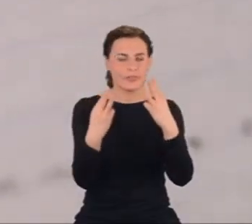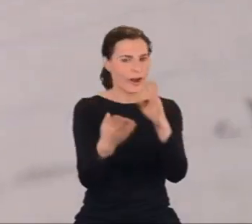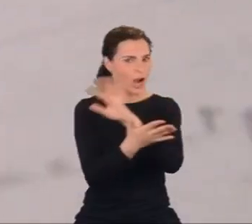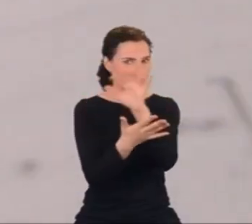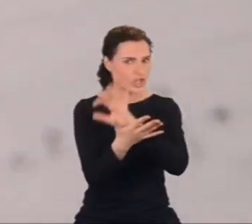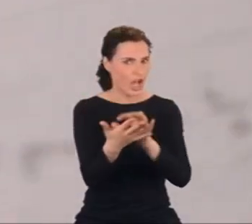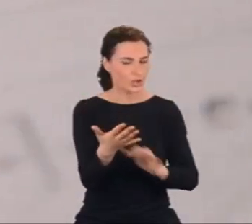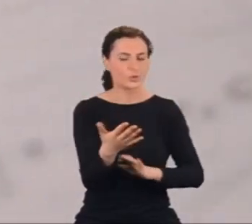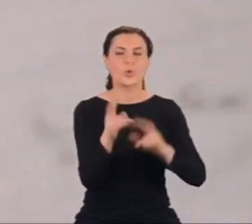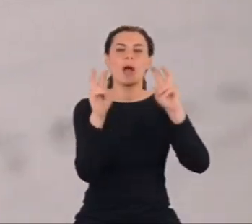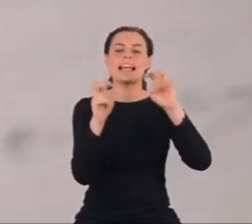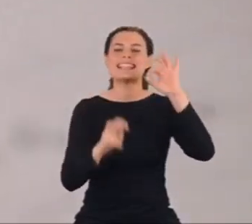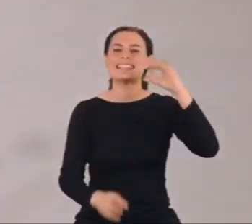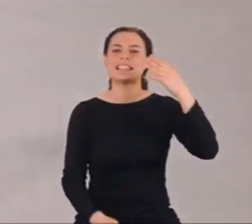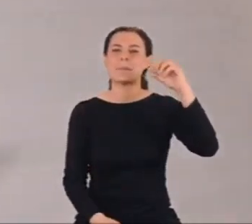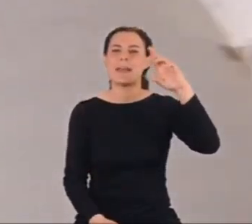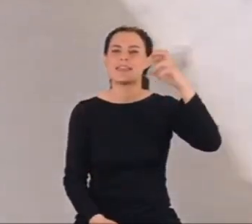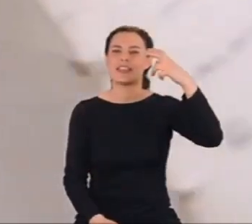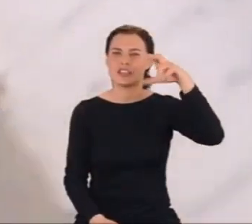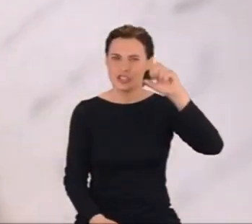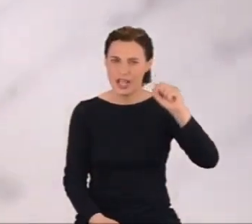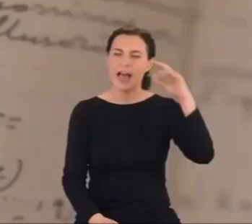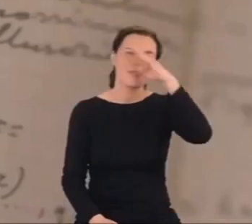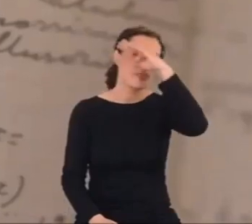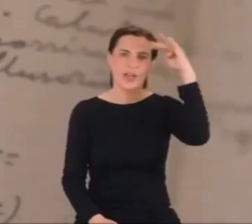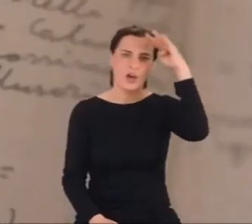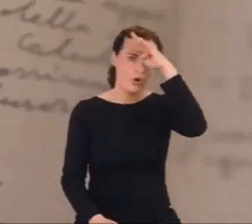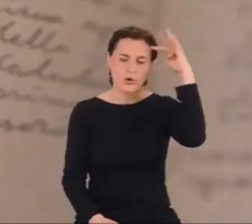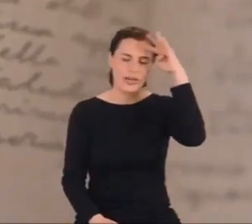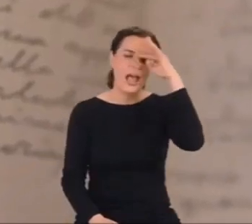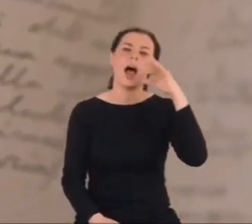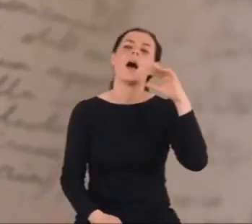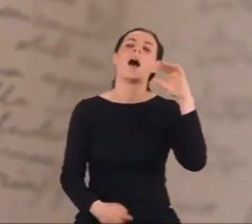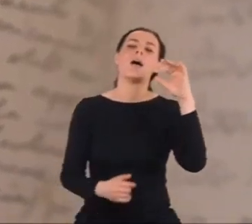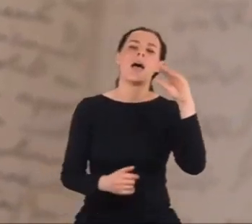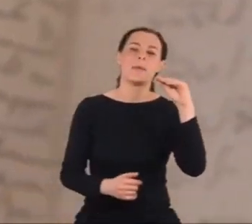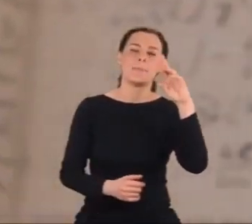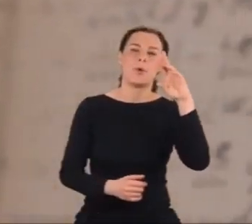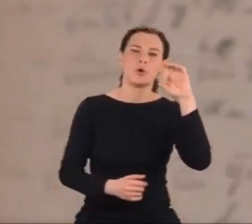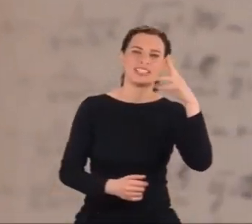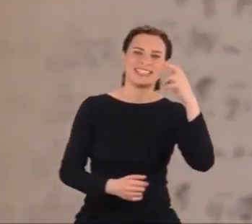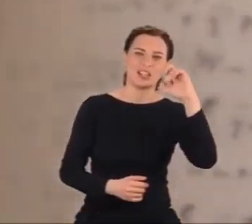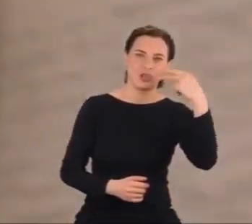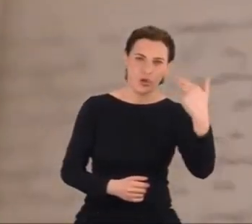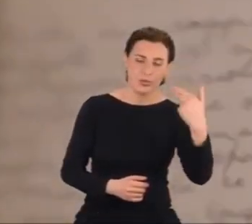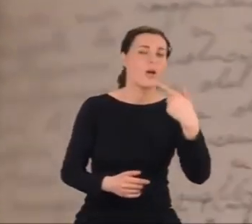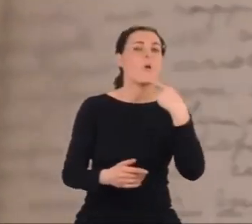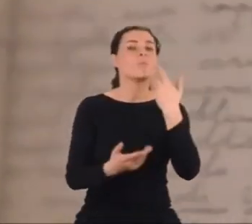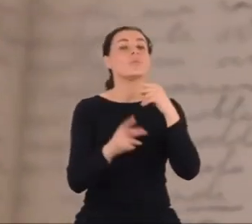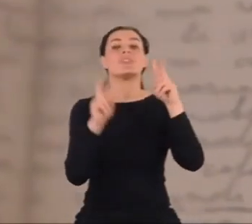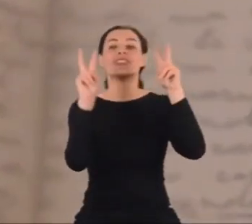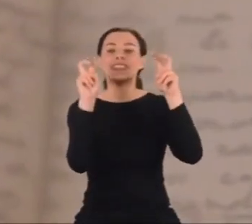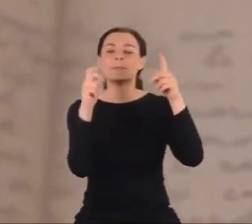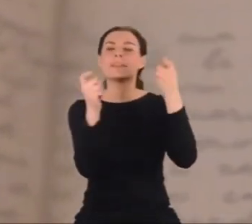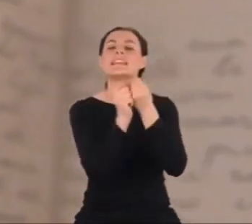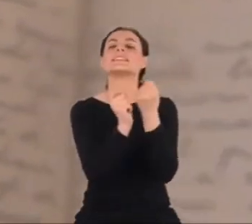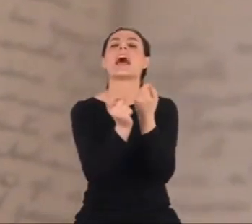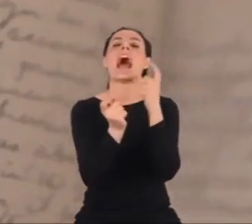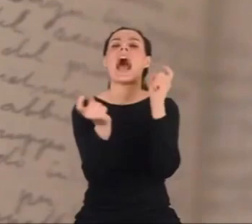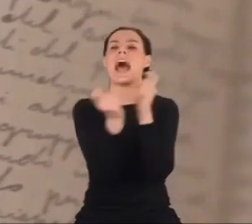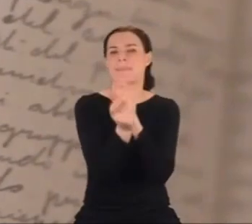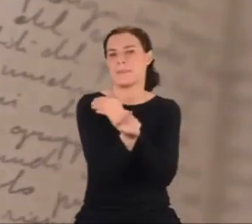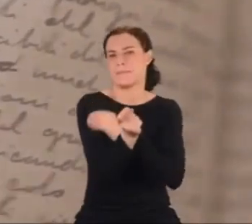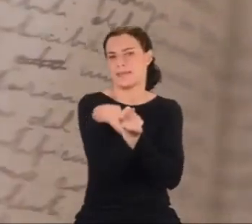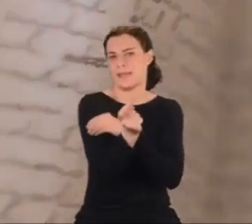o symetrycznej teorii elektronu i pozytonu. Prezentuje w nim teorię antymaterii, alternatywną do